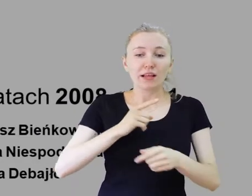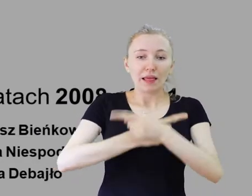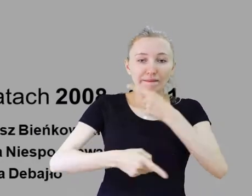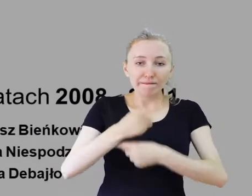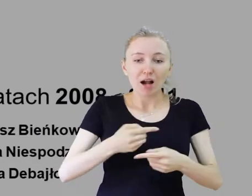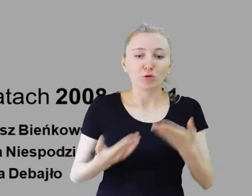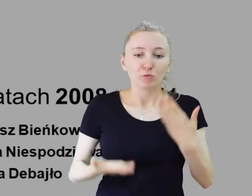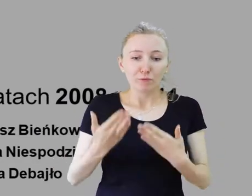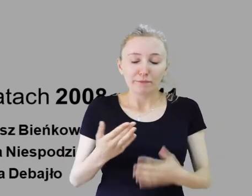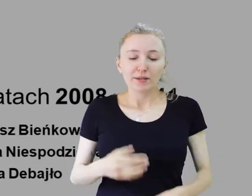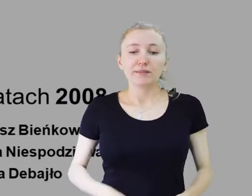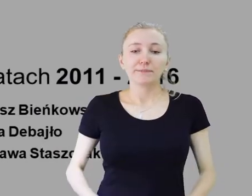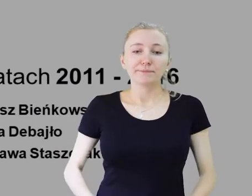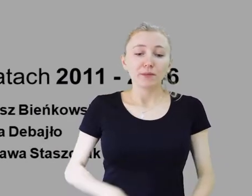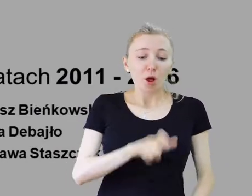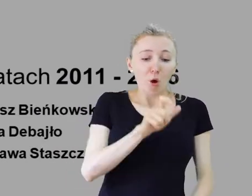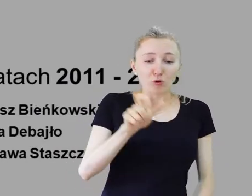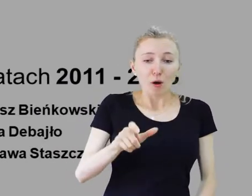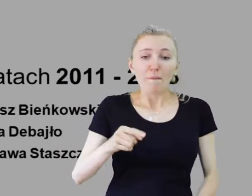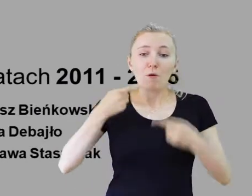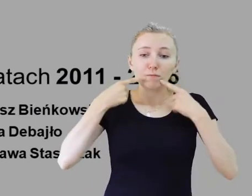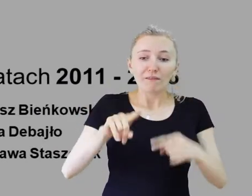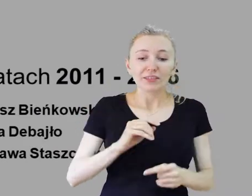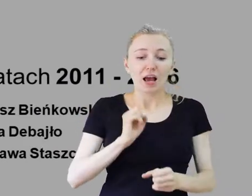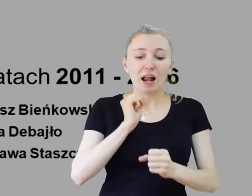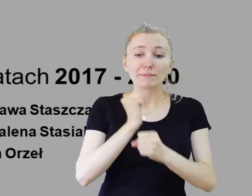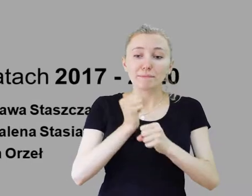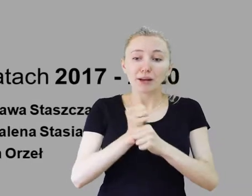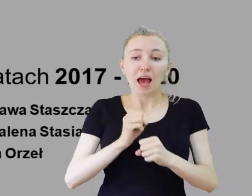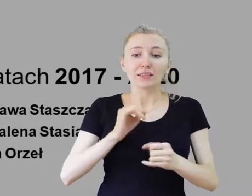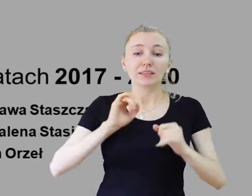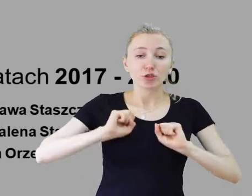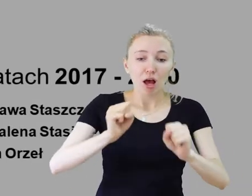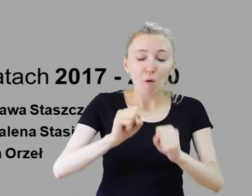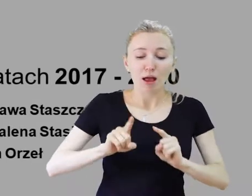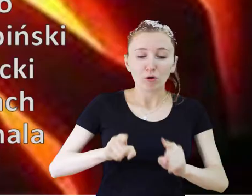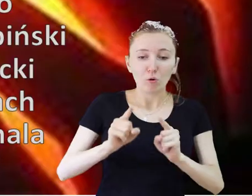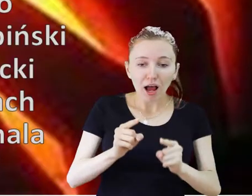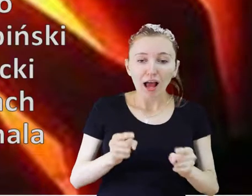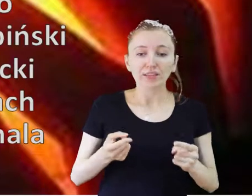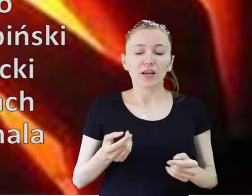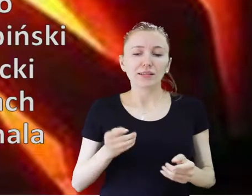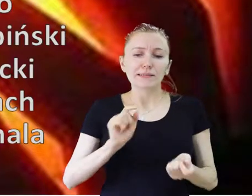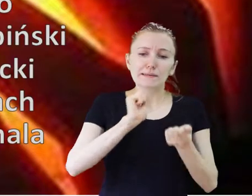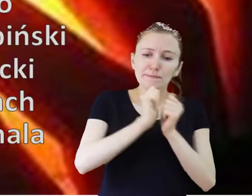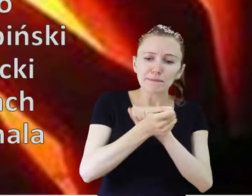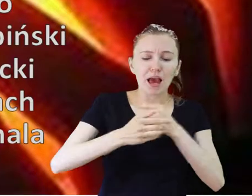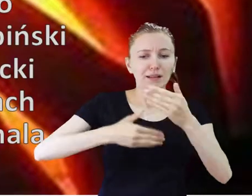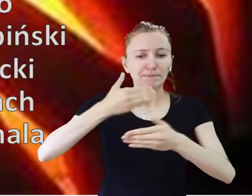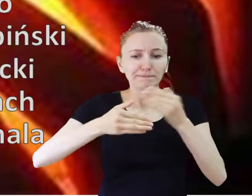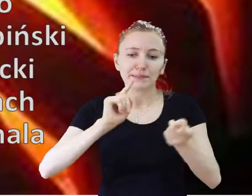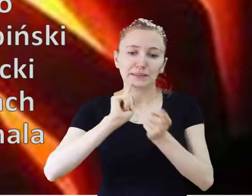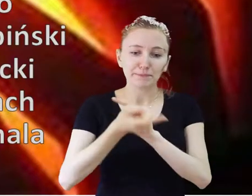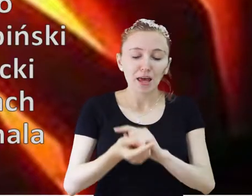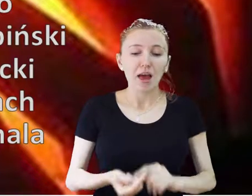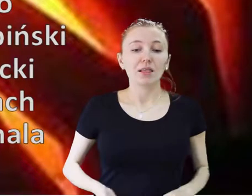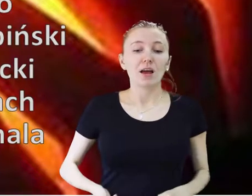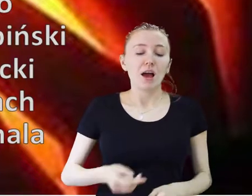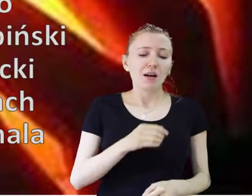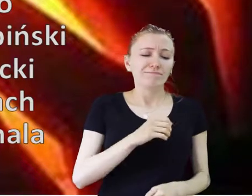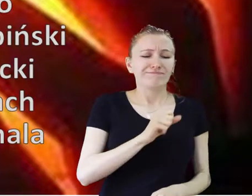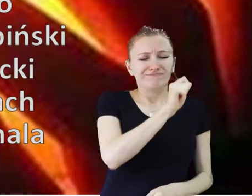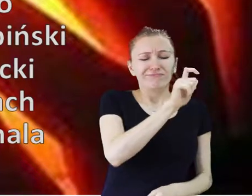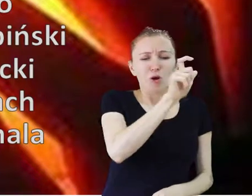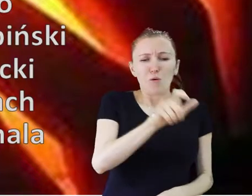Lublinie. Zmieniały się osoby odpowiedzialne za kierunek działań i pracę organizacji. Niestety kilka osób już